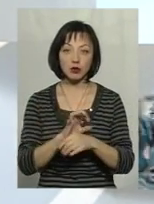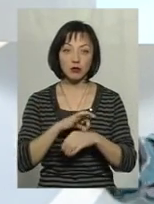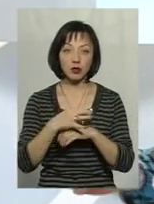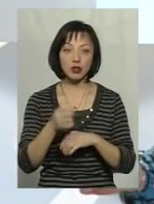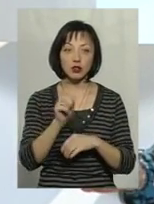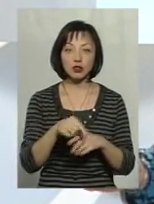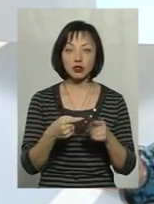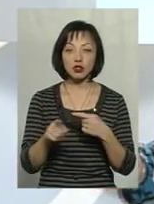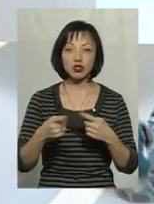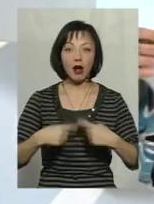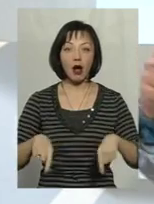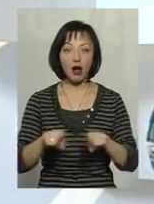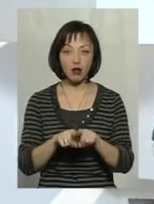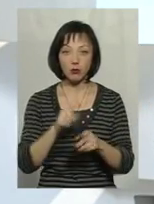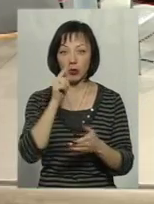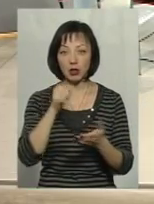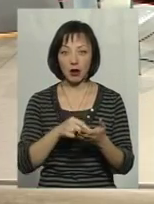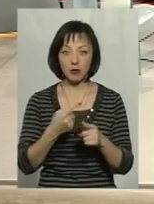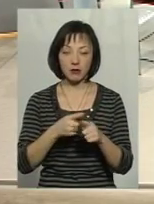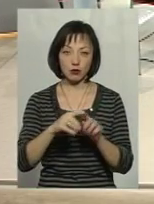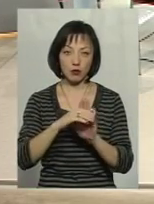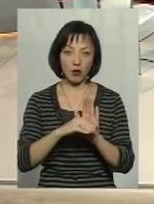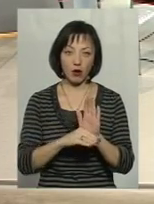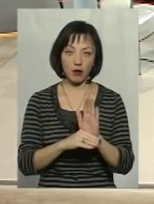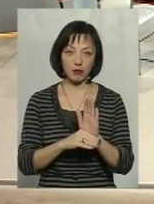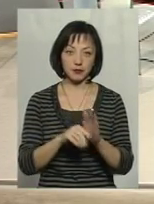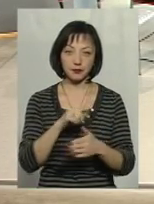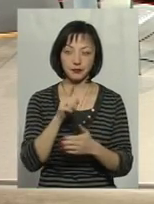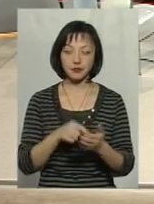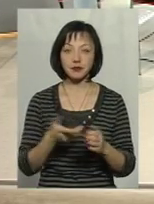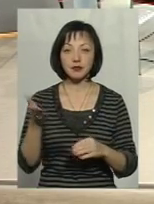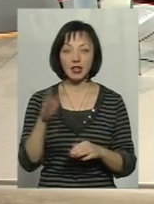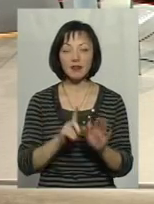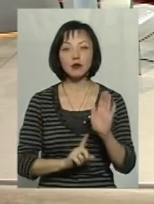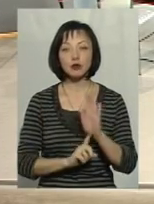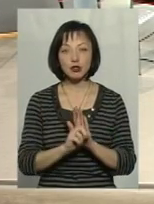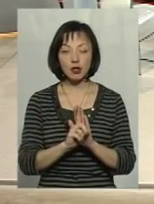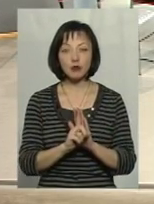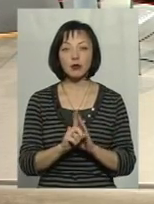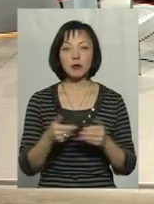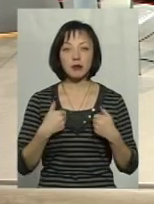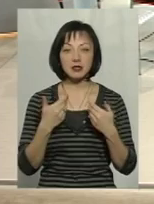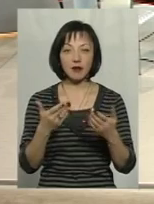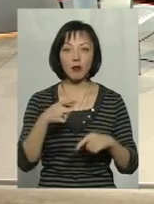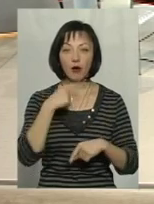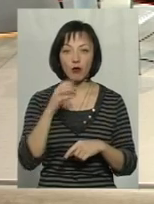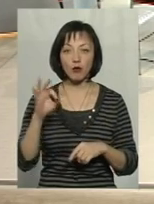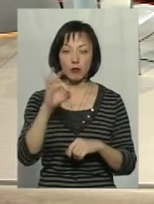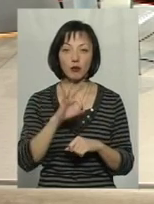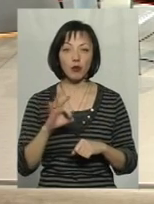тій чи іншій галузі, все-таки потрапили в цю програму. Ну, давайте почнемо з того, що ми з вами говоримо про,